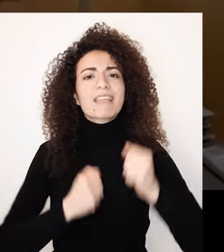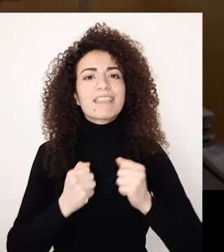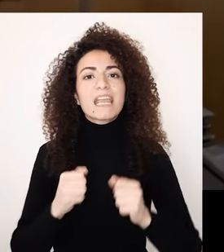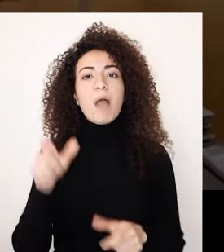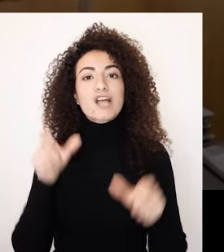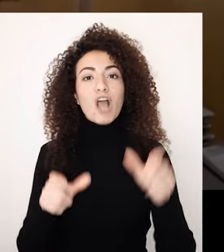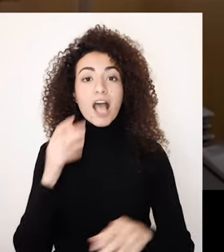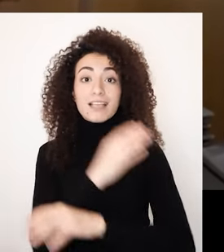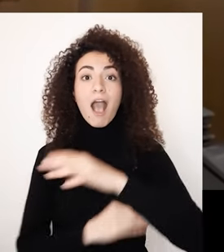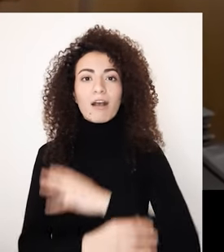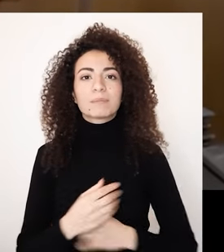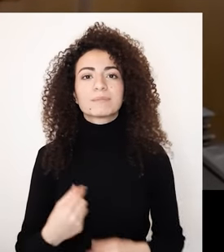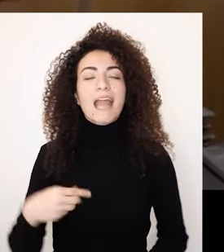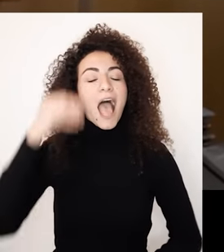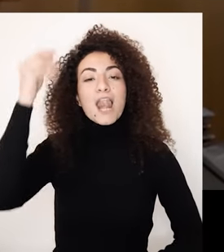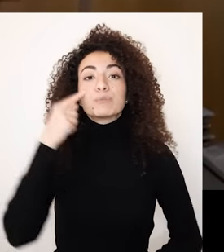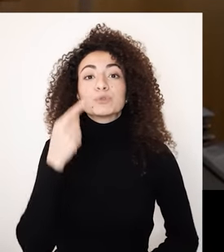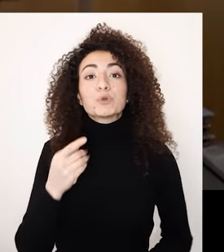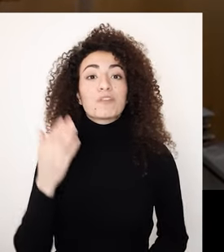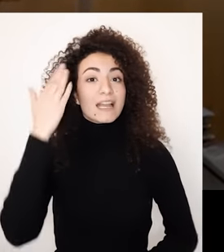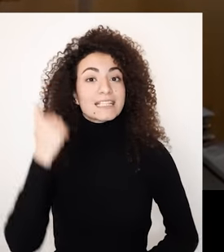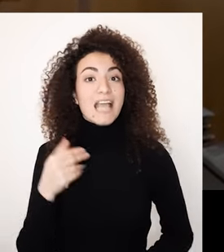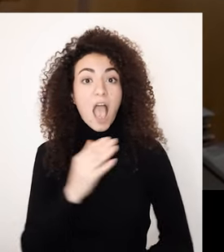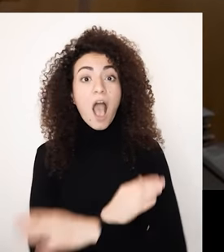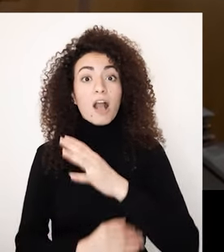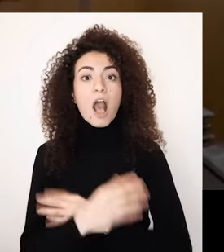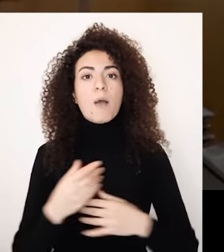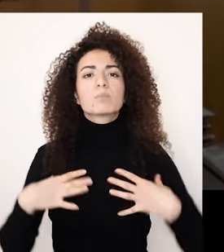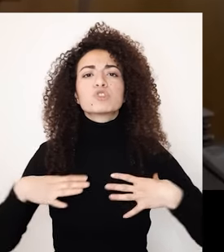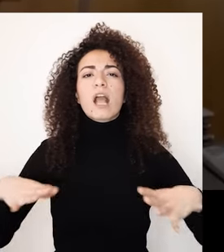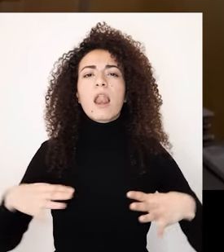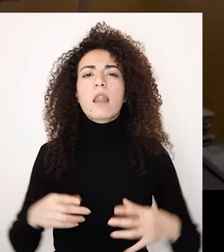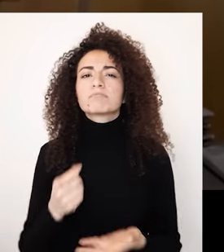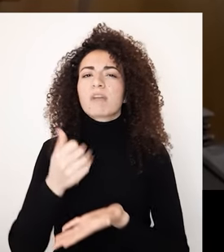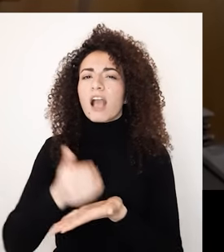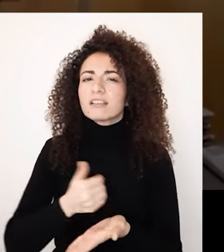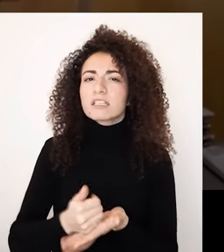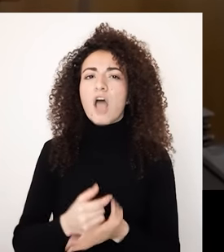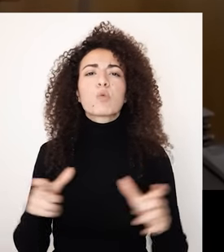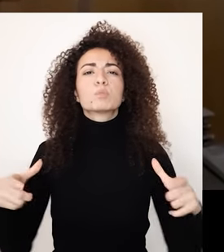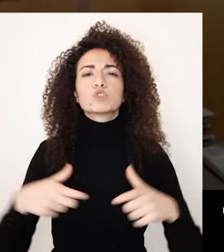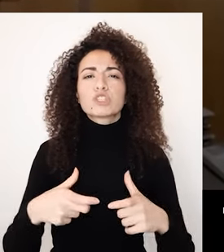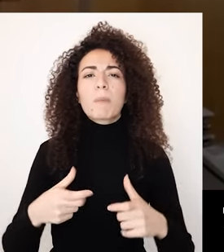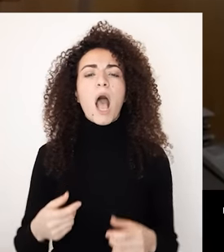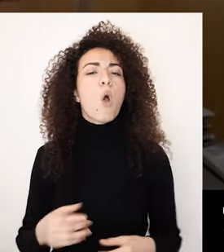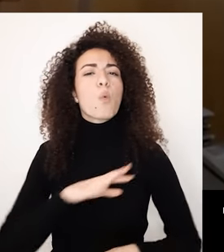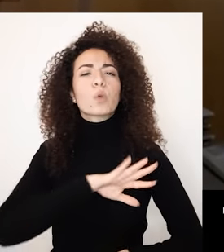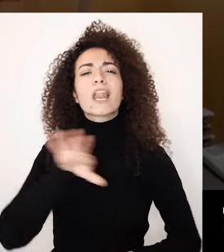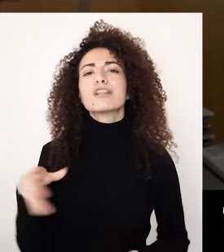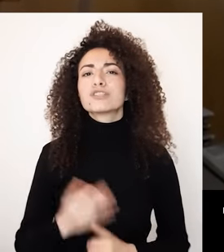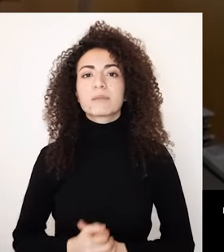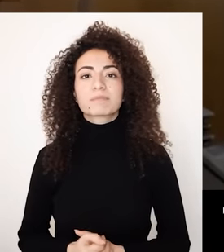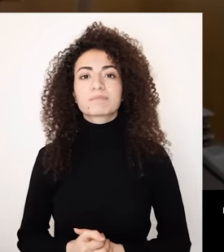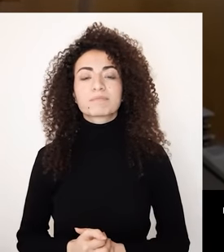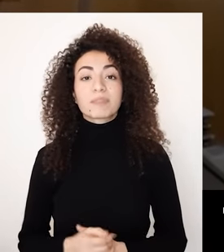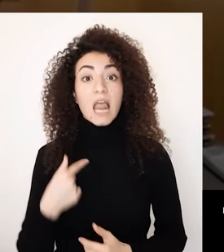الأشخاص ذو الإعاقة حلمي أشوف النساء ذوات الإعاقة مستقلين سواء مالدياً اقتصادياً واجتماعياً وهذا ما يصل إلا